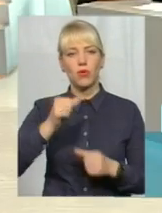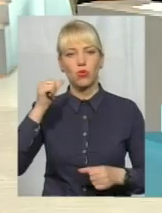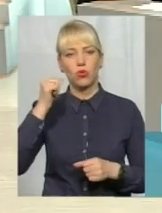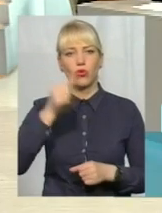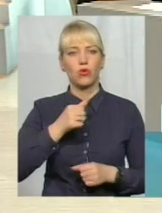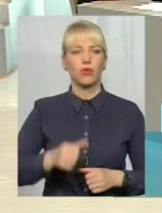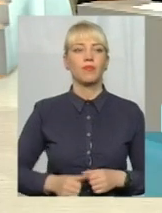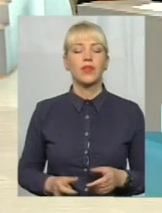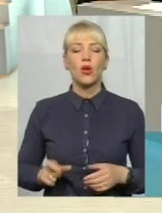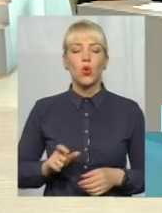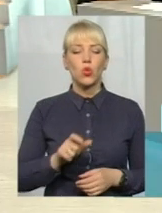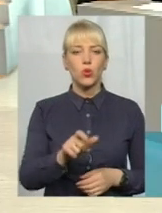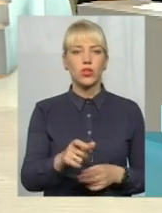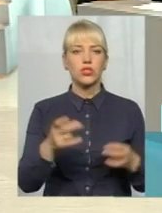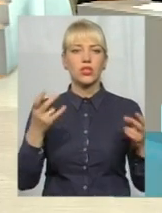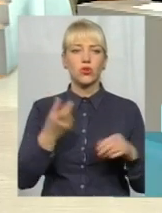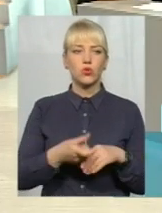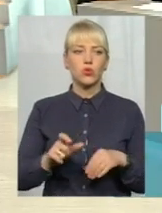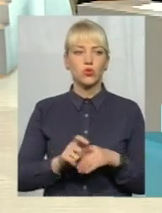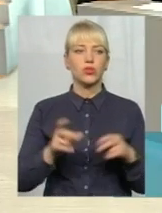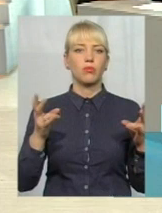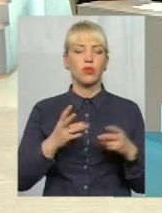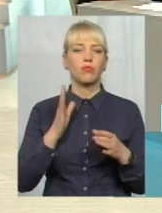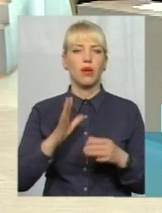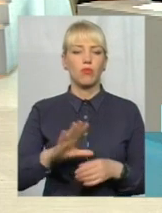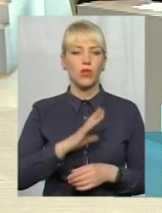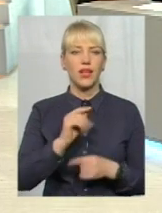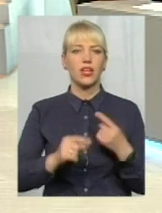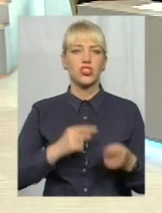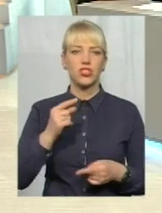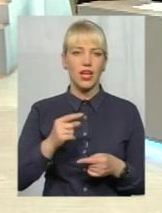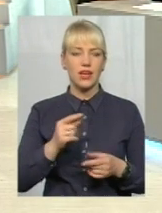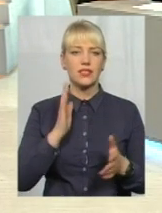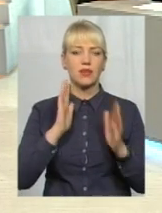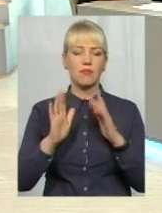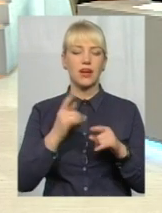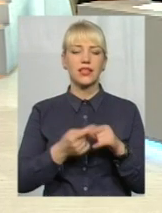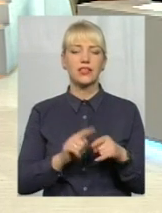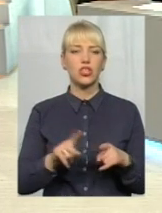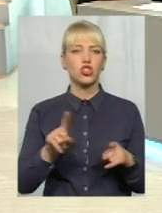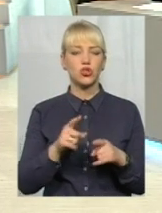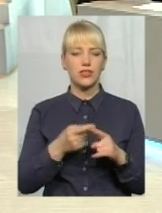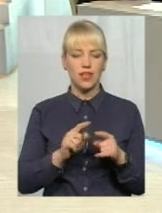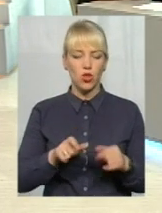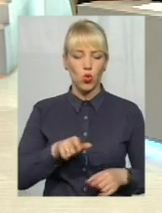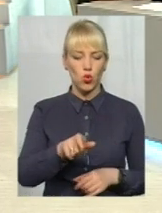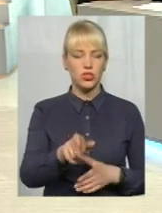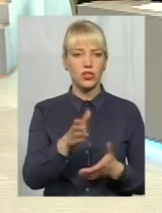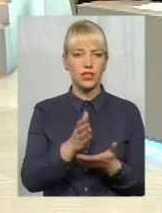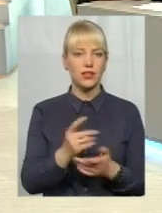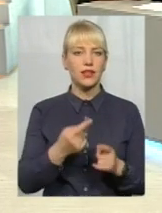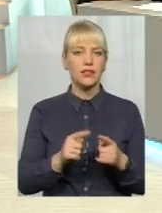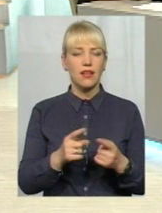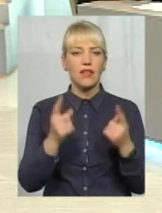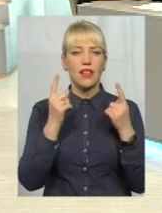Доріжка, в першу чергу, дуже була потрібна через цей парк. Тому те, що вона взагалі є, це вже дуже великий прогрес. Тому що за всі попередні роки, за